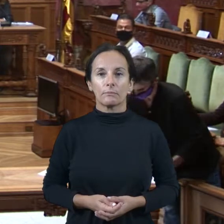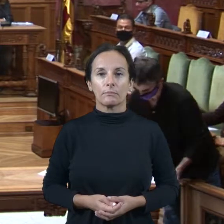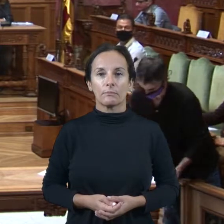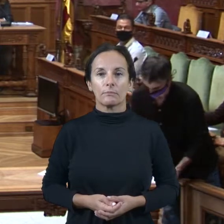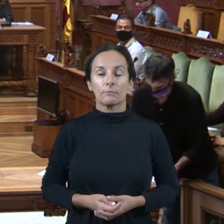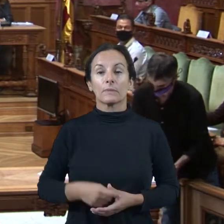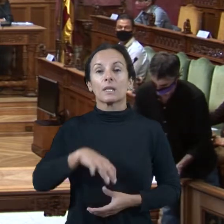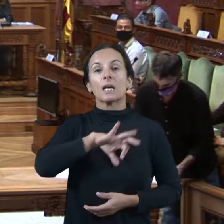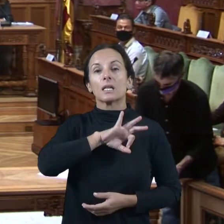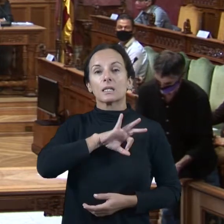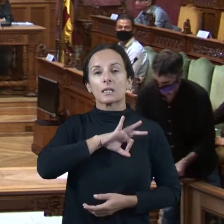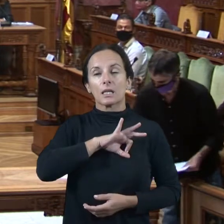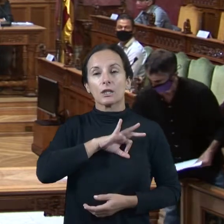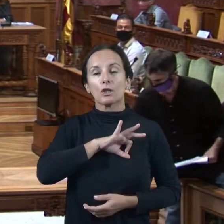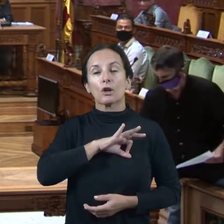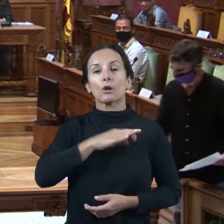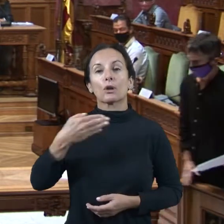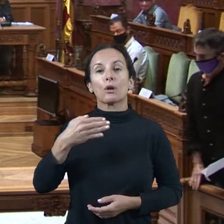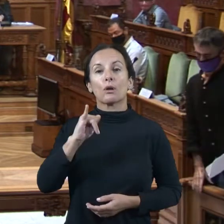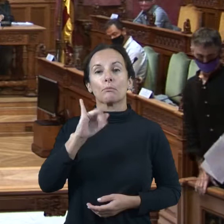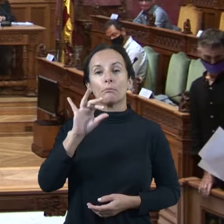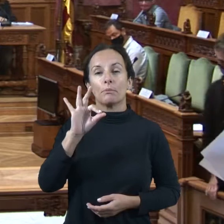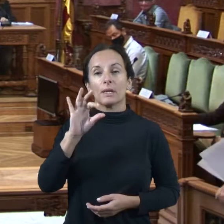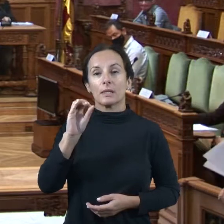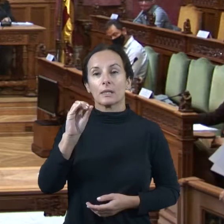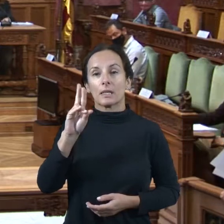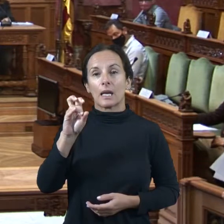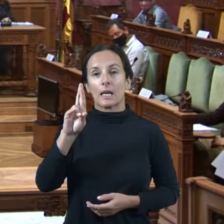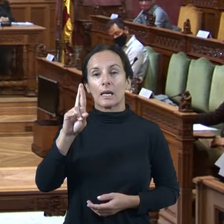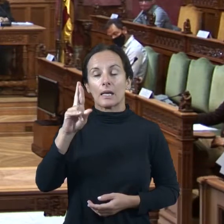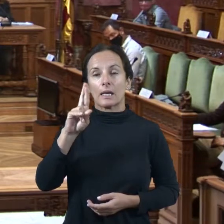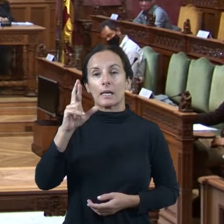El senyor Miquel Àngel Vizcarra Rigo, de la Federació d'Ajudó.